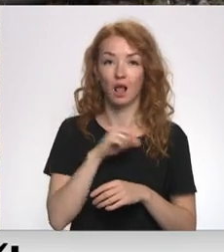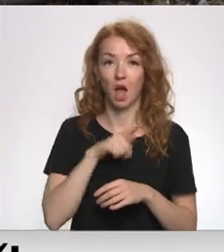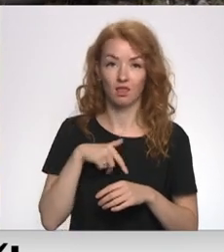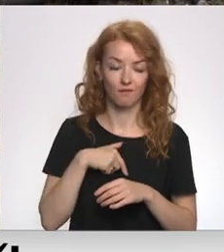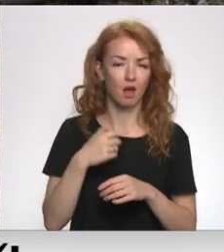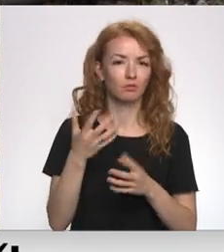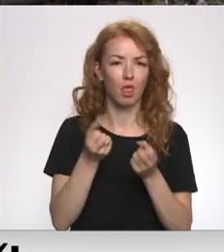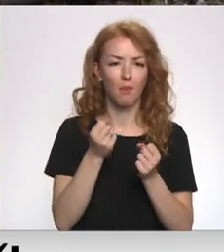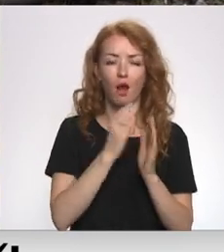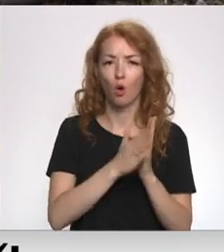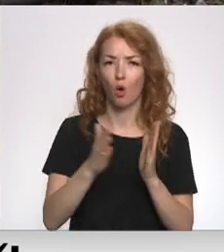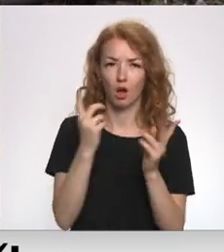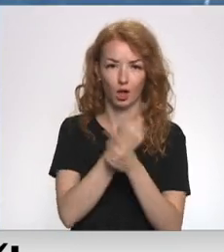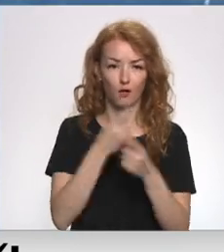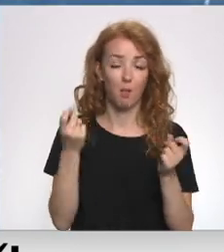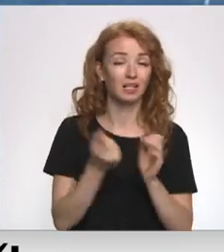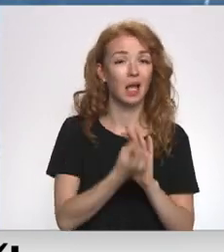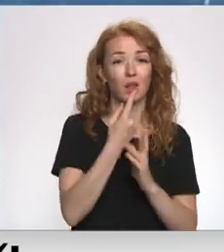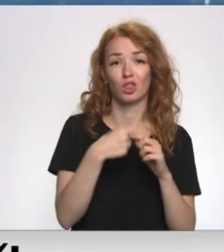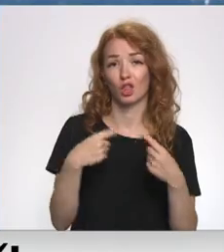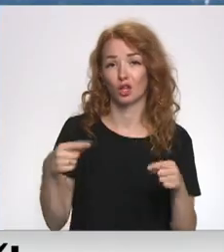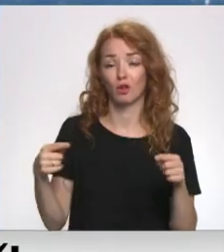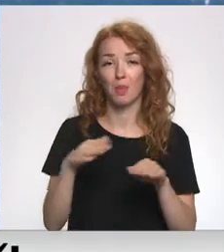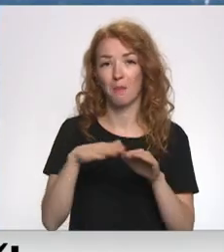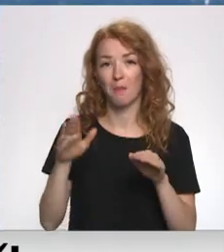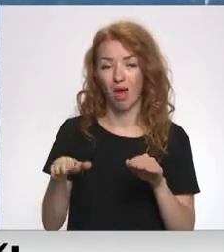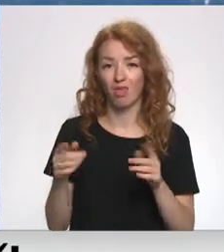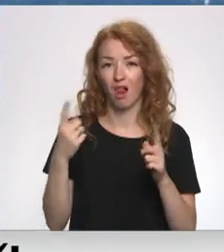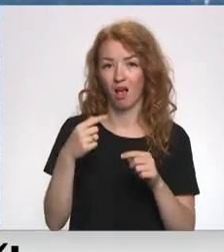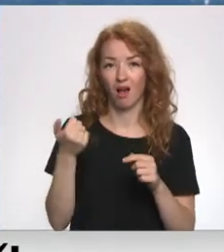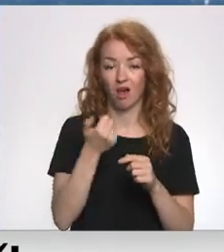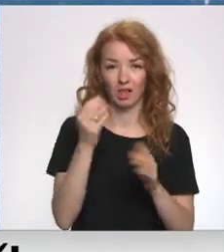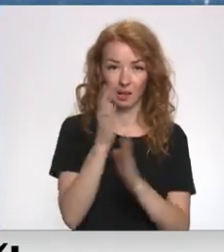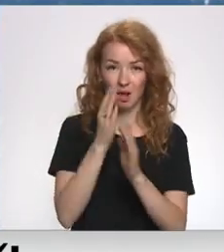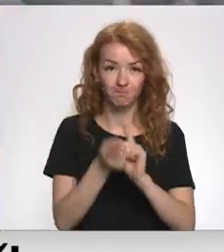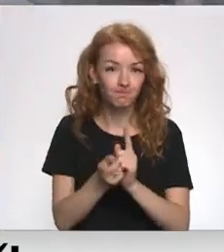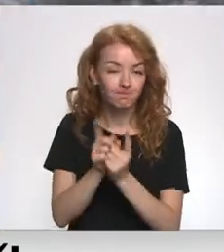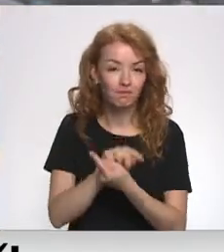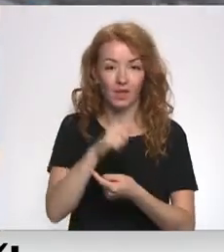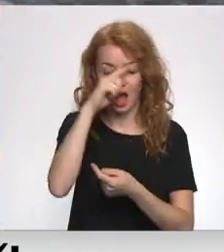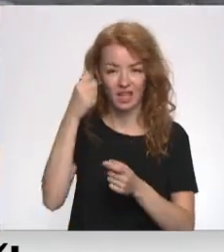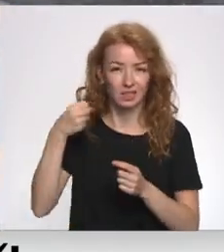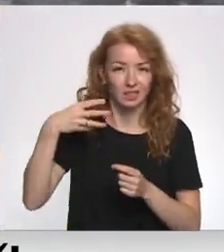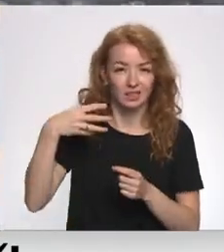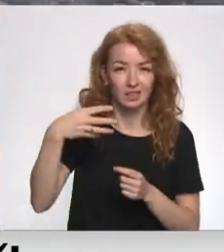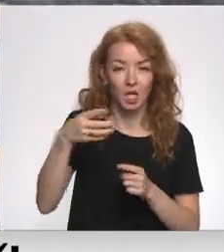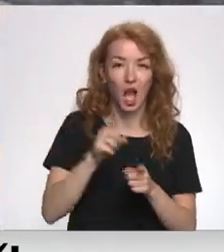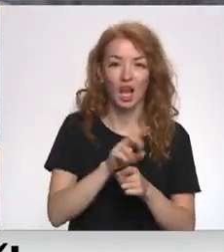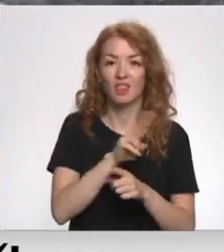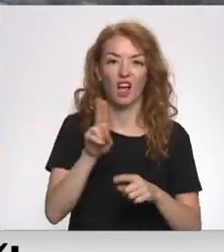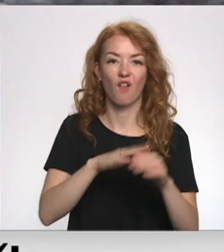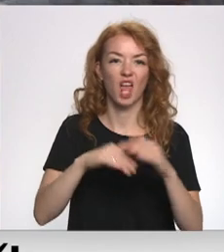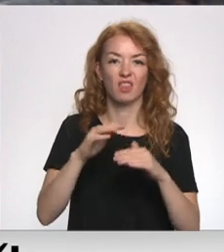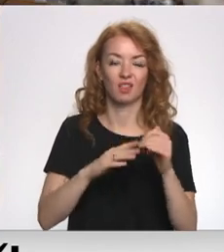regulāri un iemesli tam ir visdažādākie. Sākot ar pēdējo gadu klimata pārmaiņām, karstumam viļņiem, līdz nekvalitatīvai notek ūdeņu